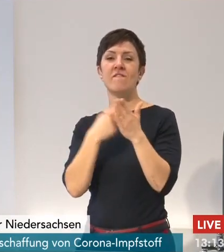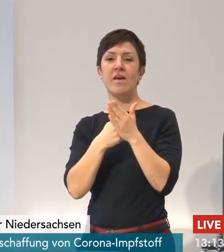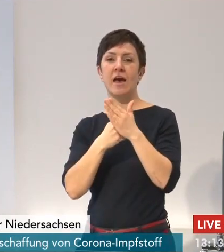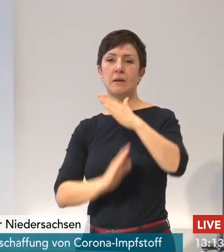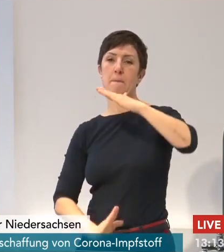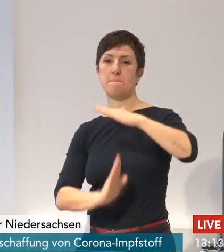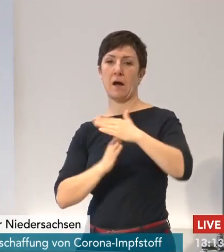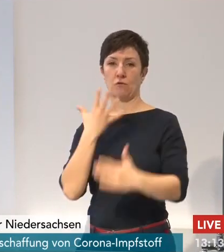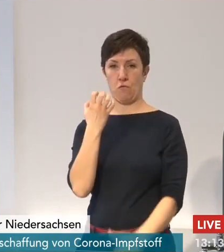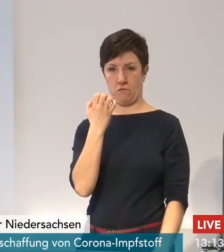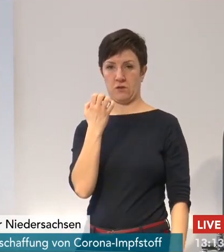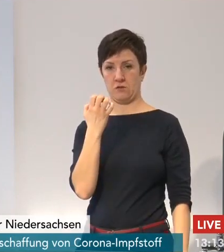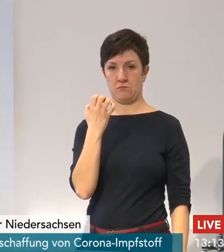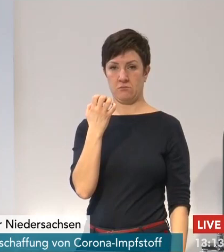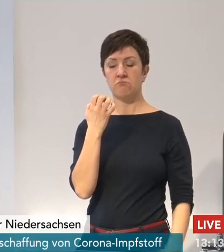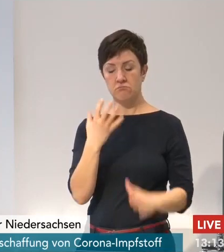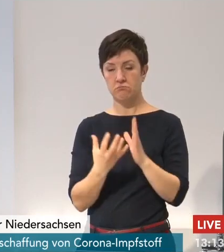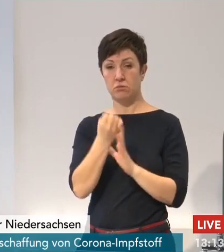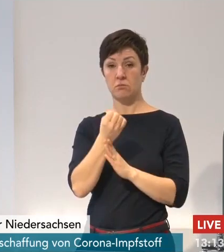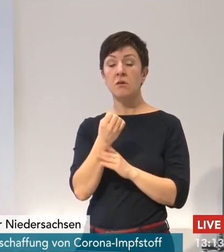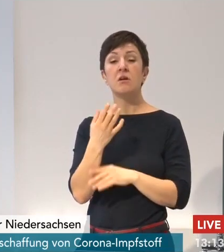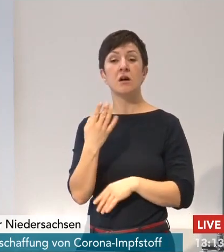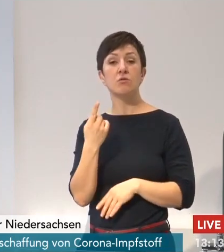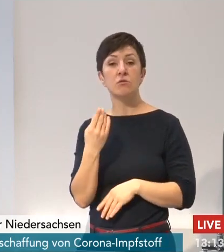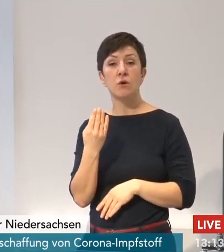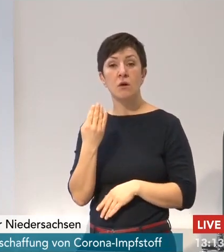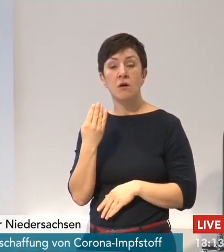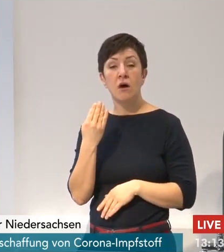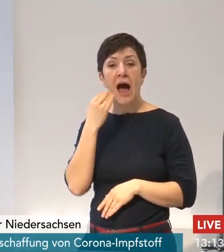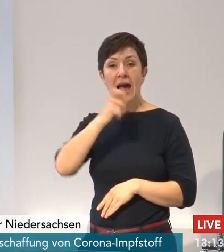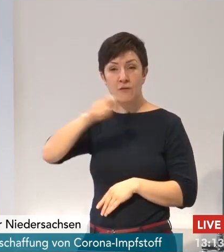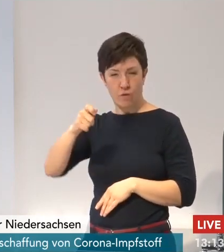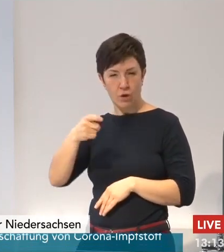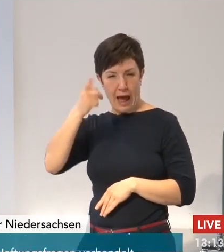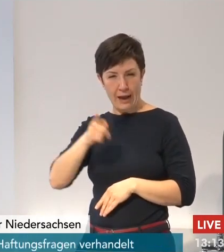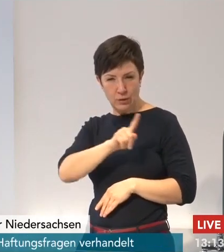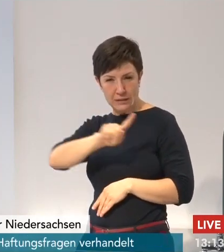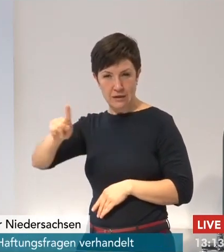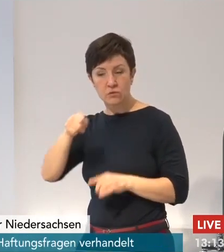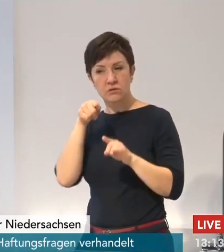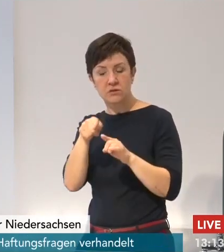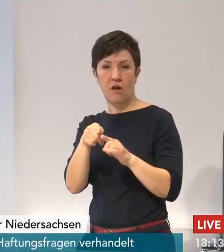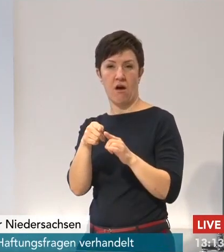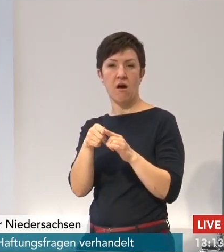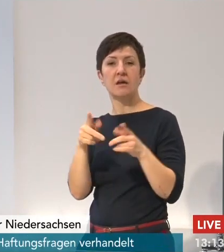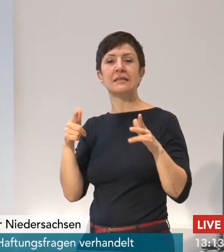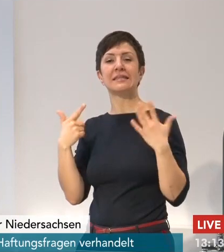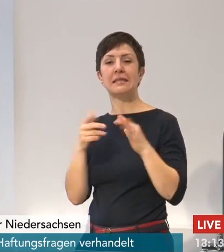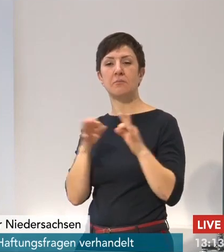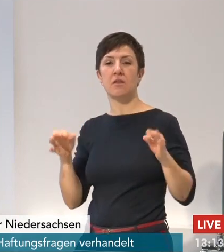Infektionen pro 100.000 Einwohner betrifft, der entscheidende Punkt, um durchgängig zu Kontaktverfolgung und Nachverfolgung